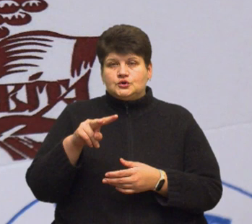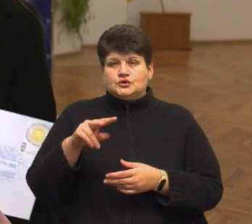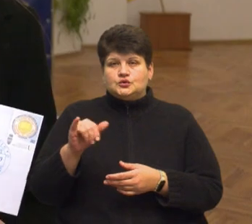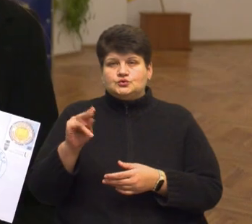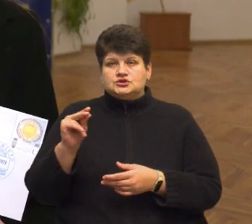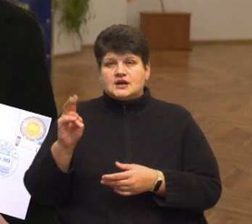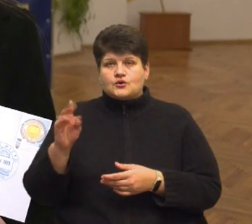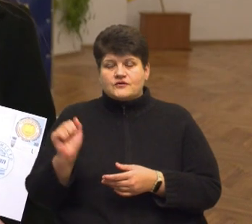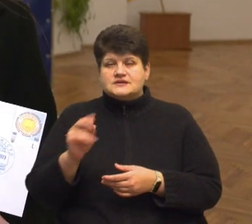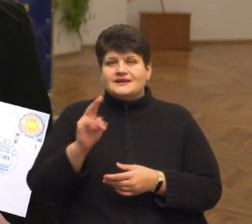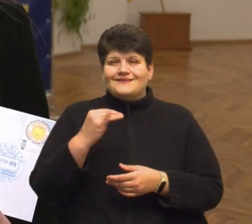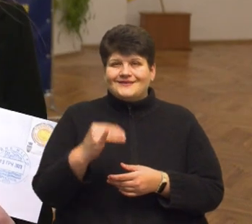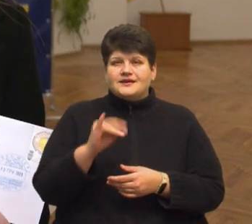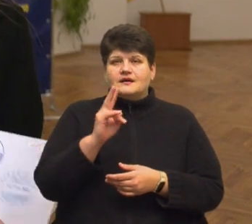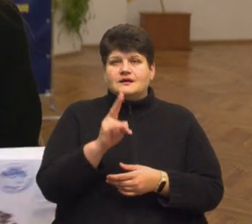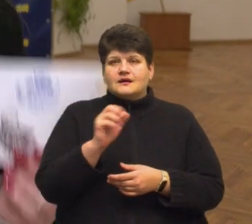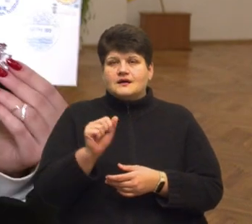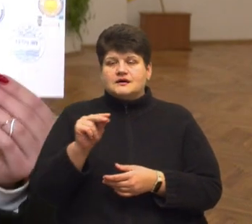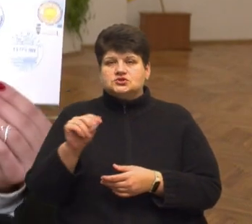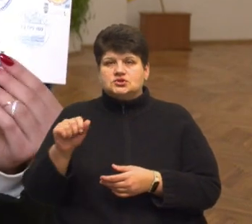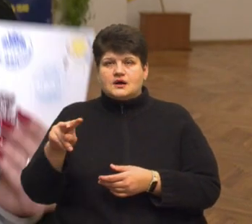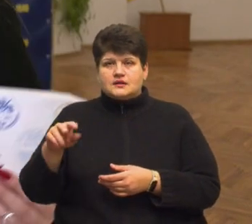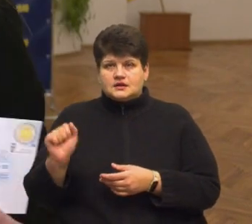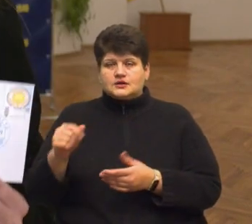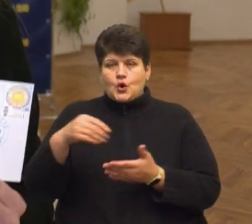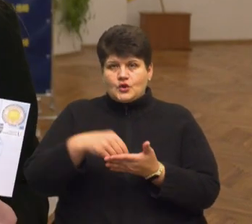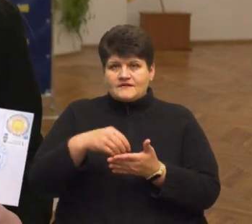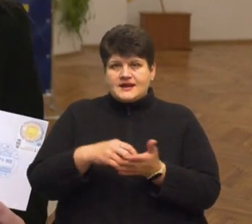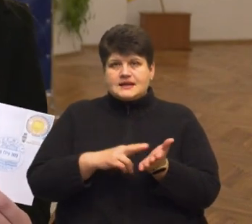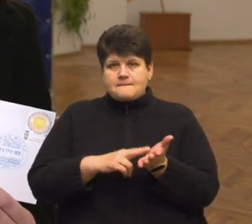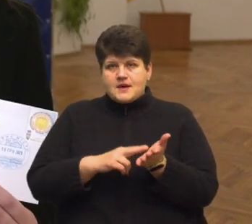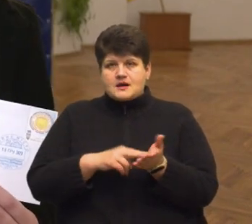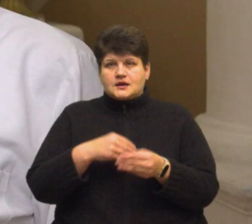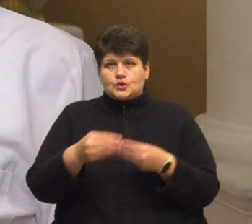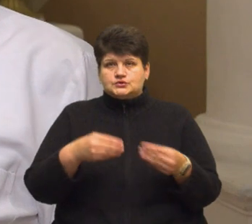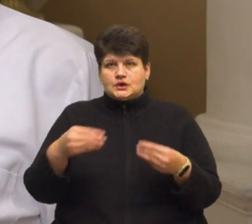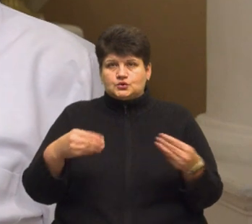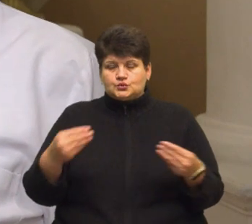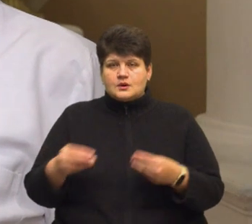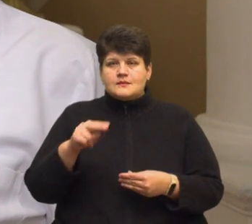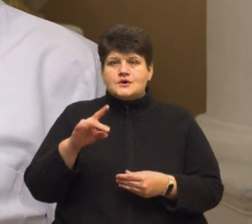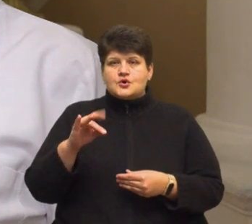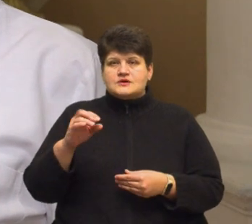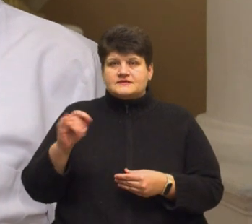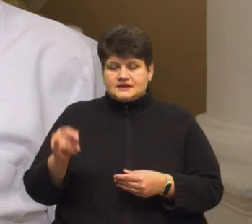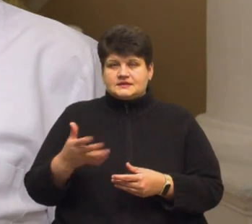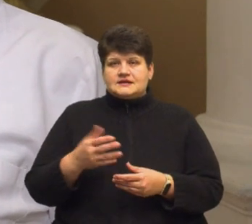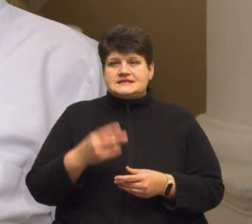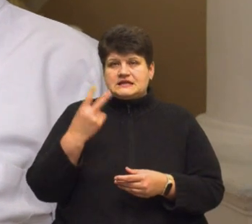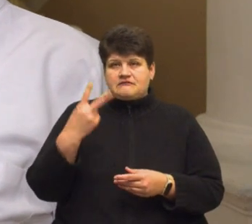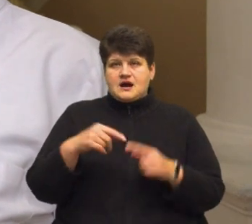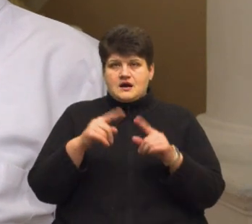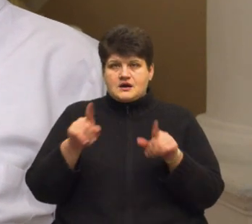словами директорки з розвитку мережі Тамари Оксюте, конверти та марки розгадуть серед просвітян. Наклад марки – два аркуші,